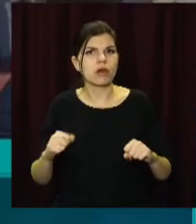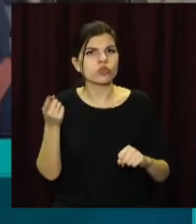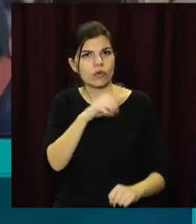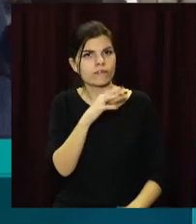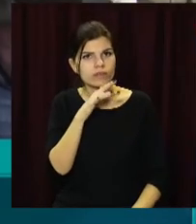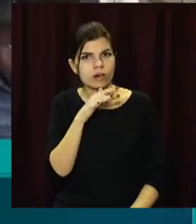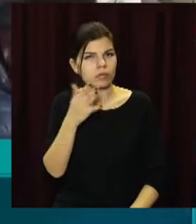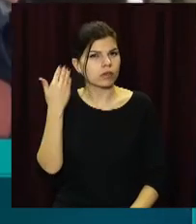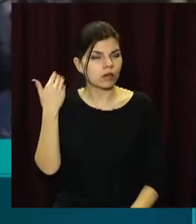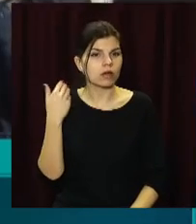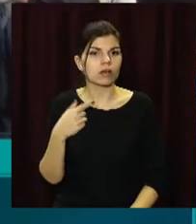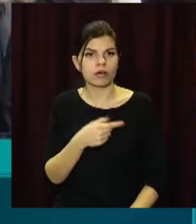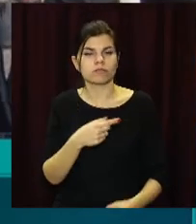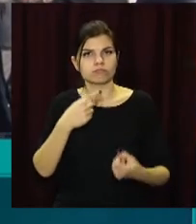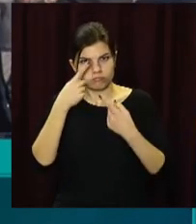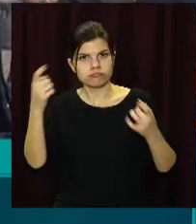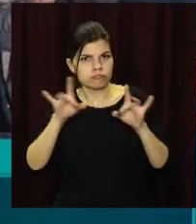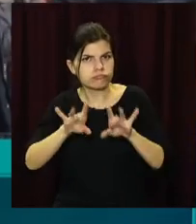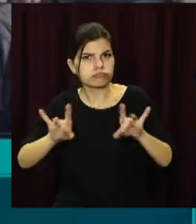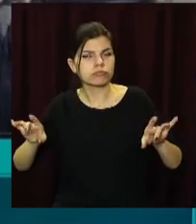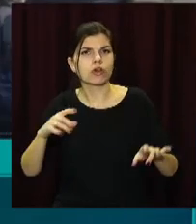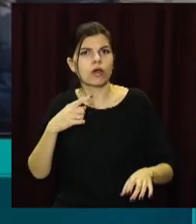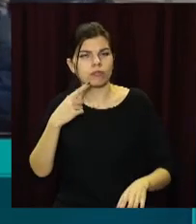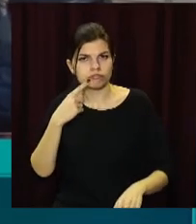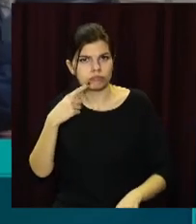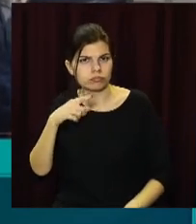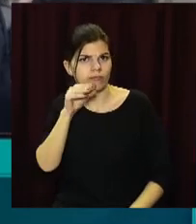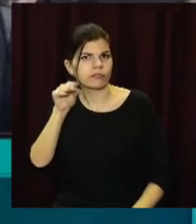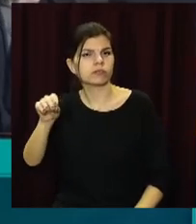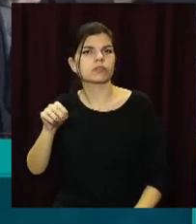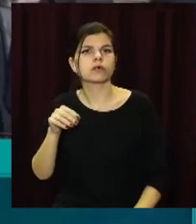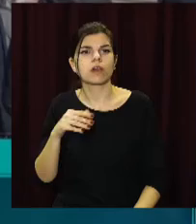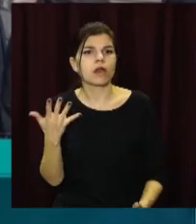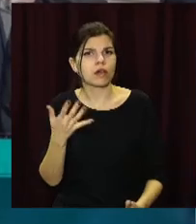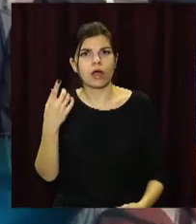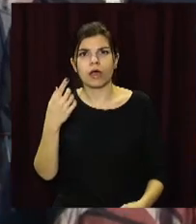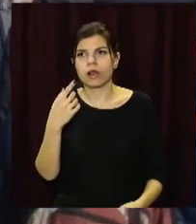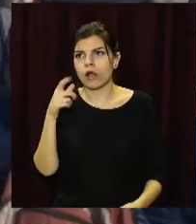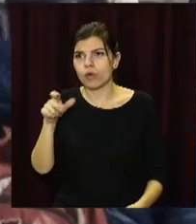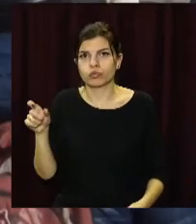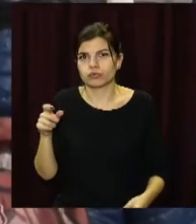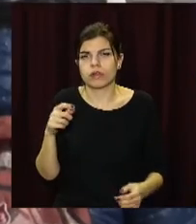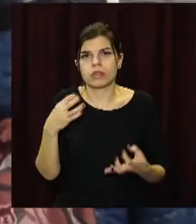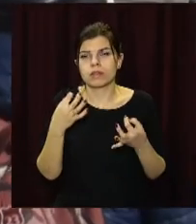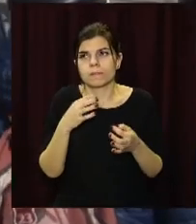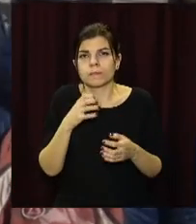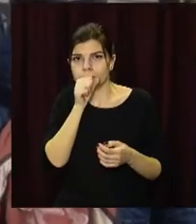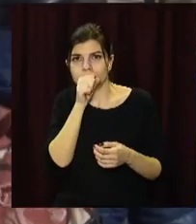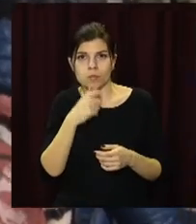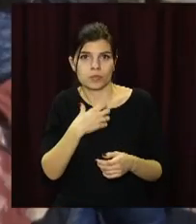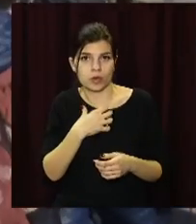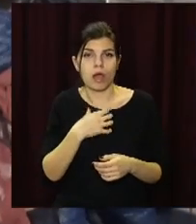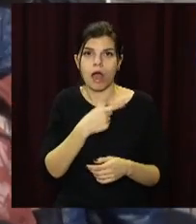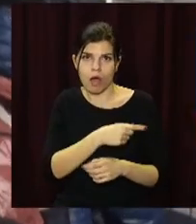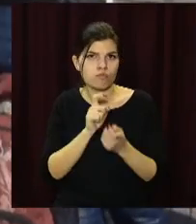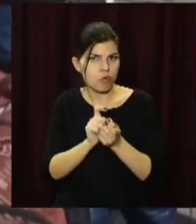час, виголошував такі речі, які інші собі просто не дозволяли. Тому він